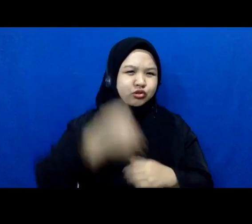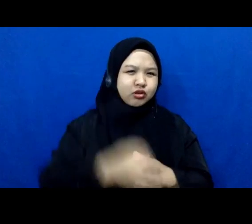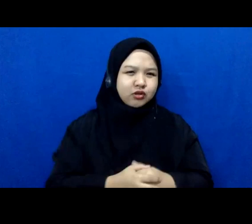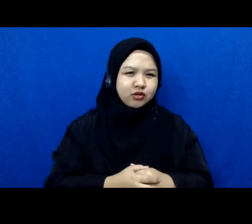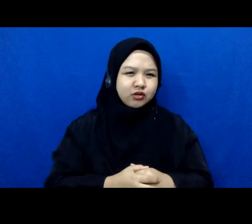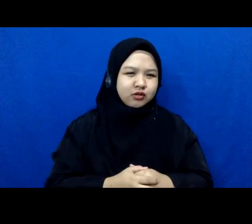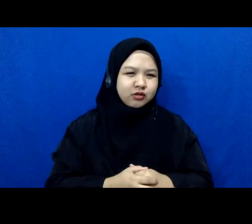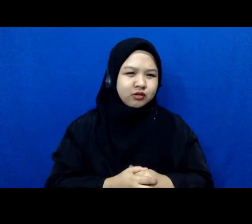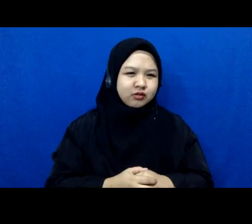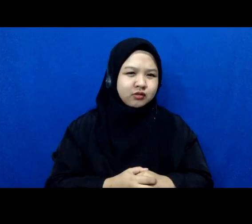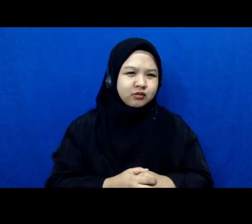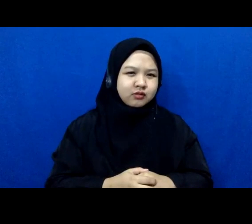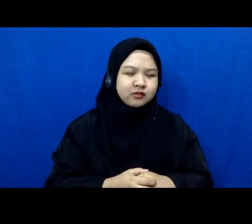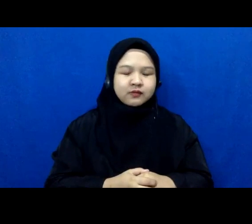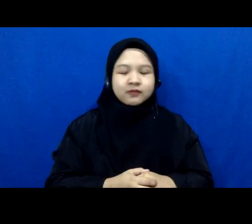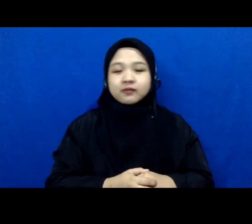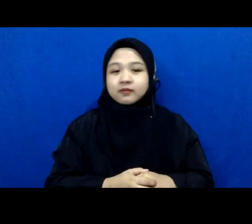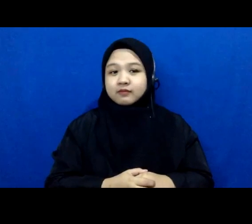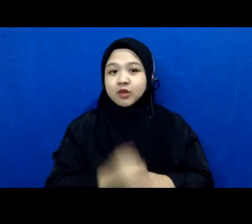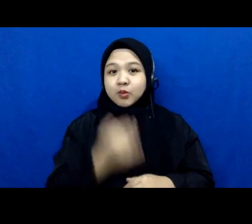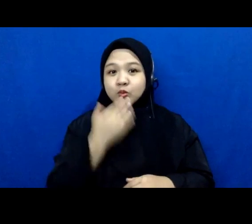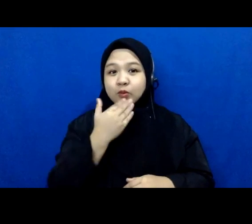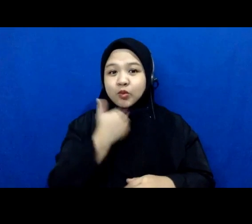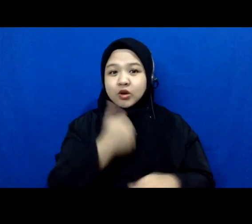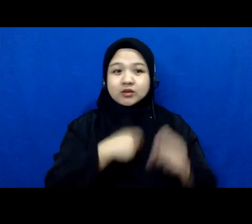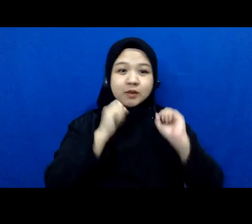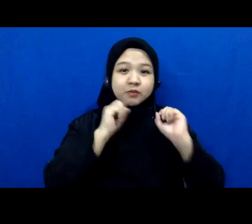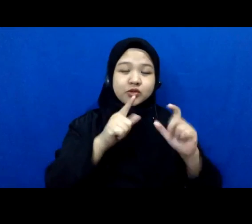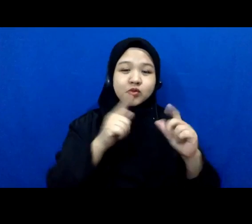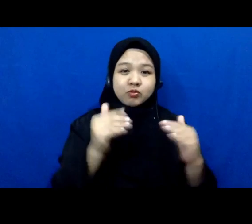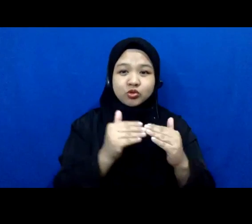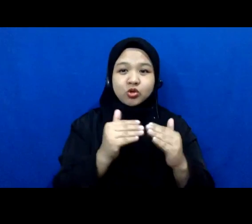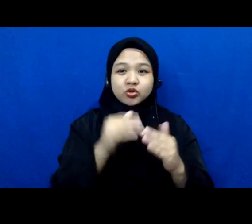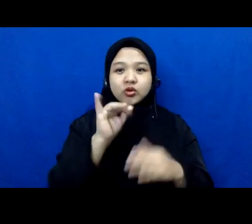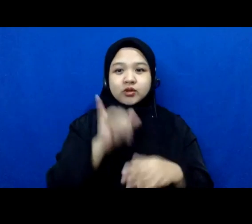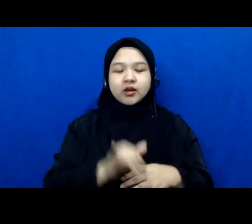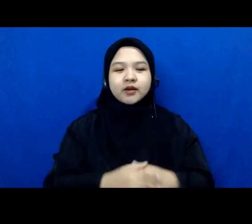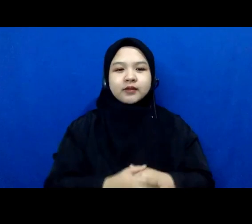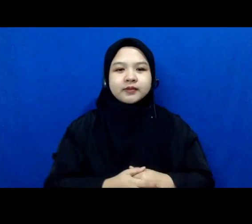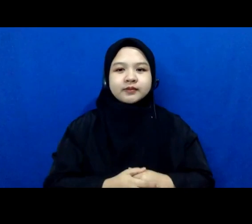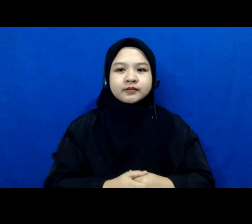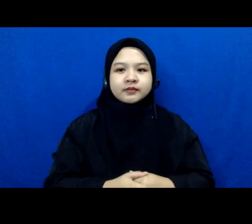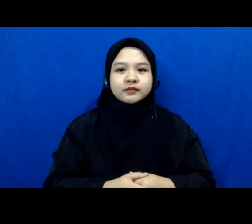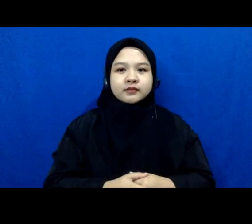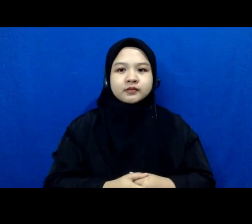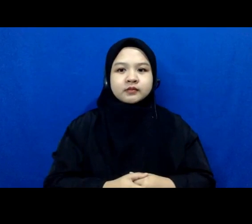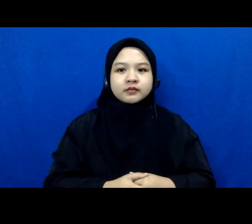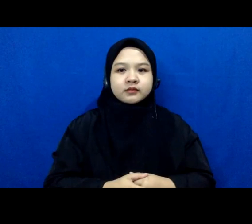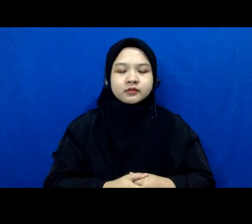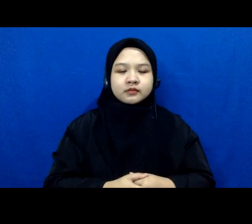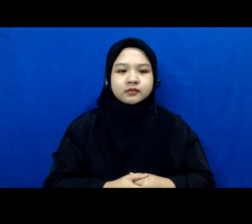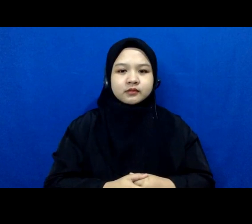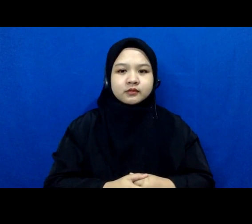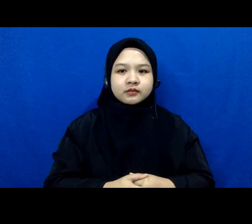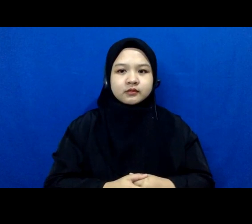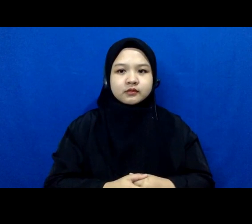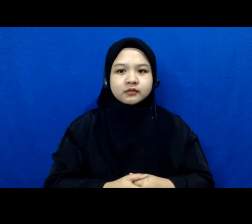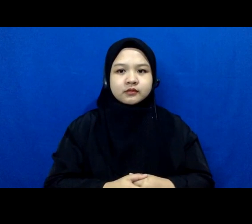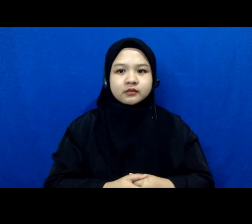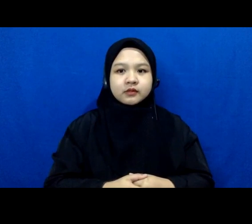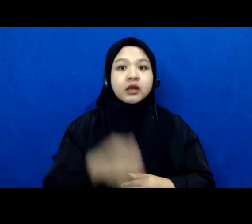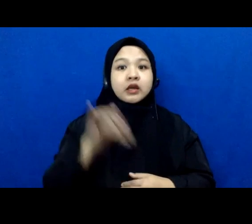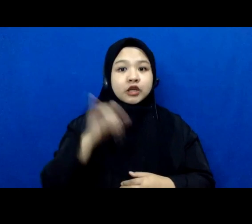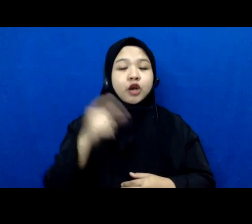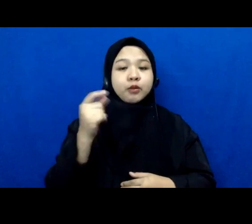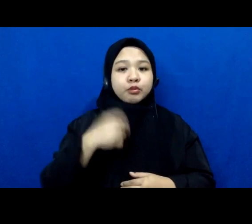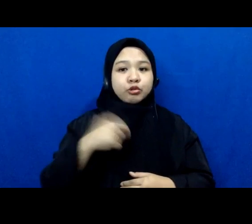mudah-mudahan jawaban saya cocok dengan kebutuhan teman-teman jurnalis ya jadi betul